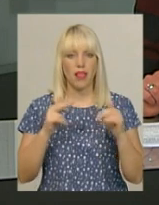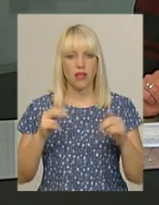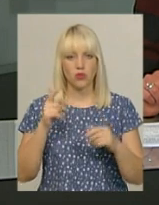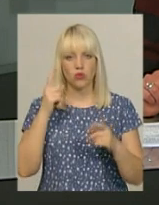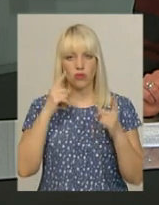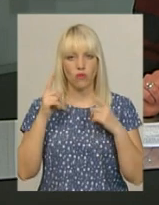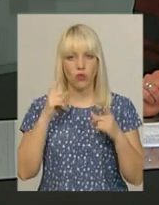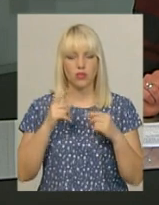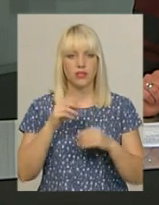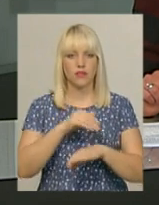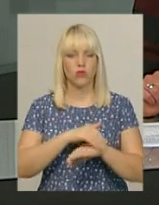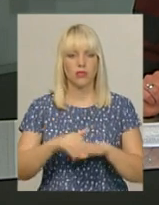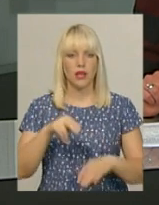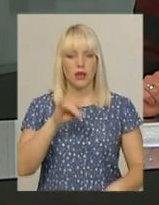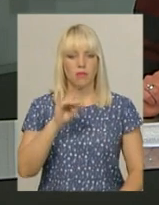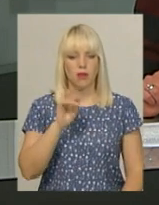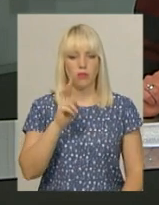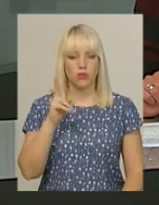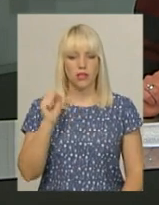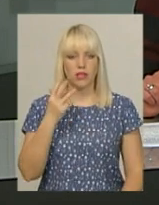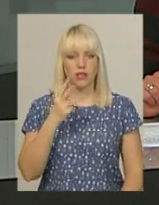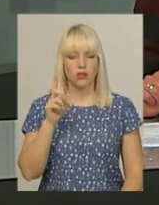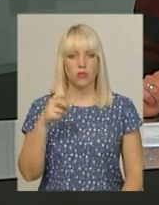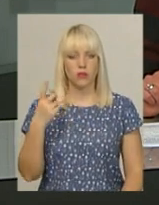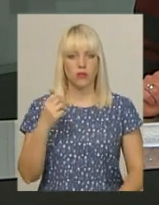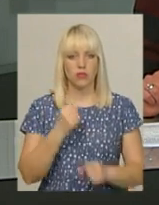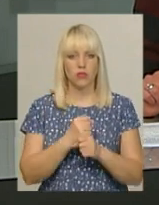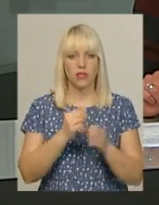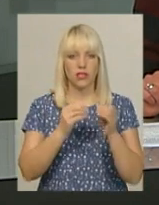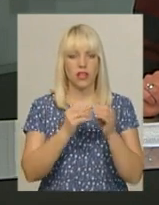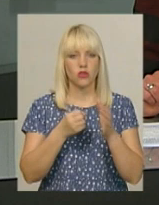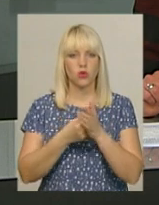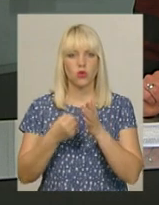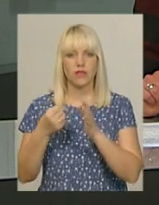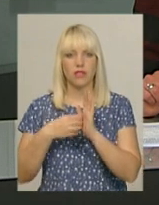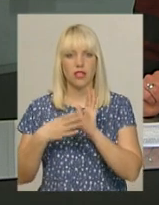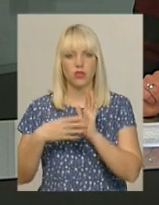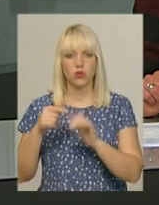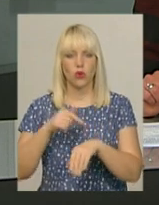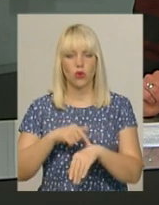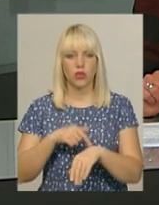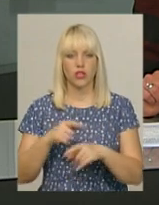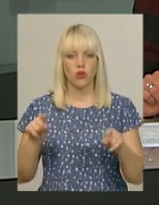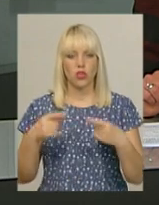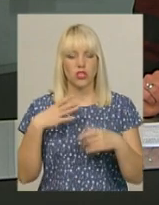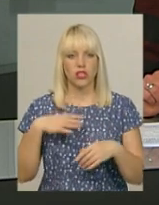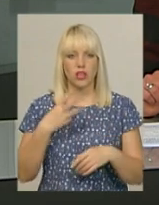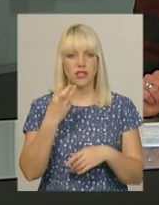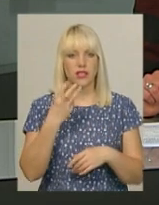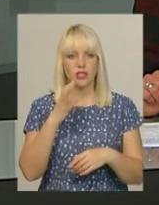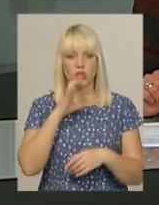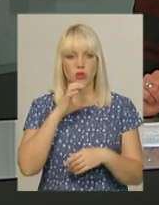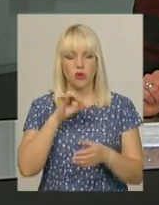вулиці Прибузькій, 3-1. Працюватимуть вони з 10-ї до 19-ї години. Організатори очікують на 300 собак